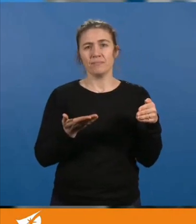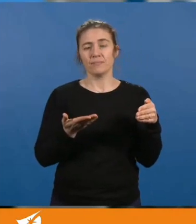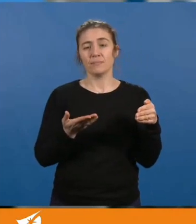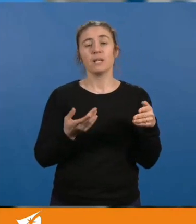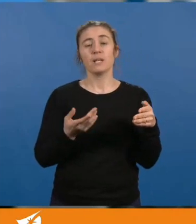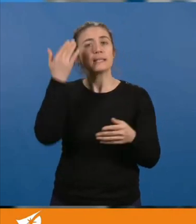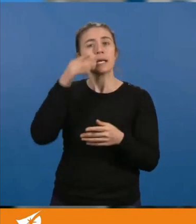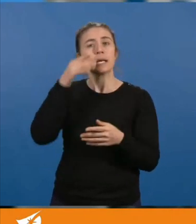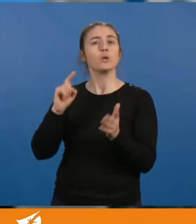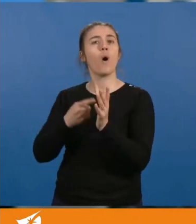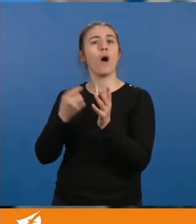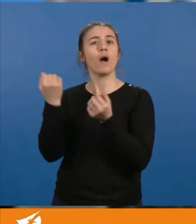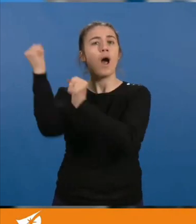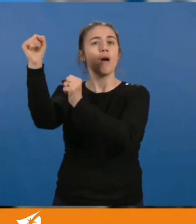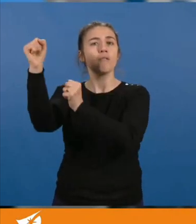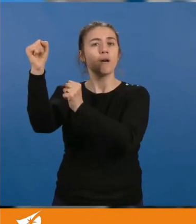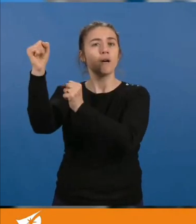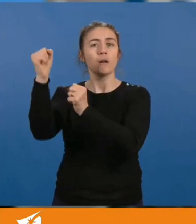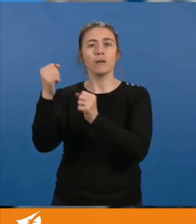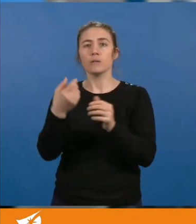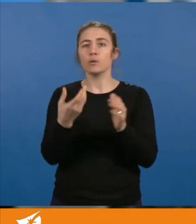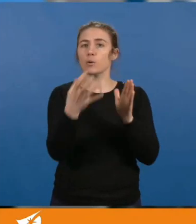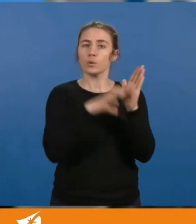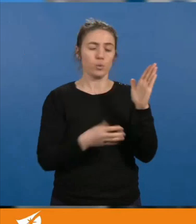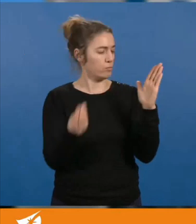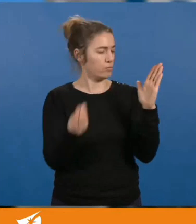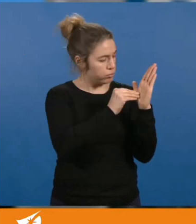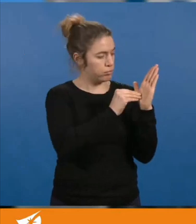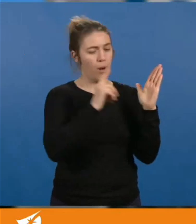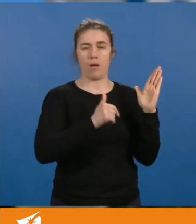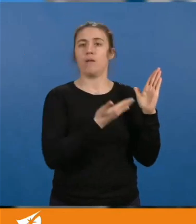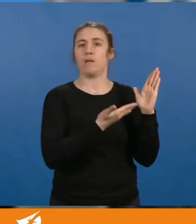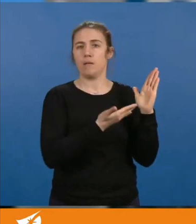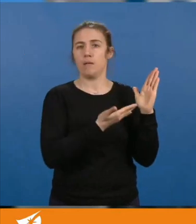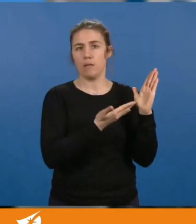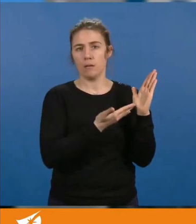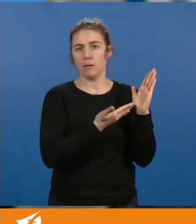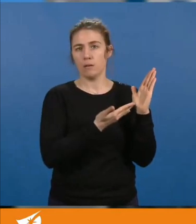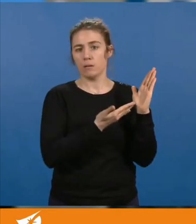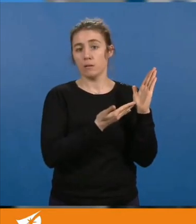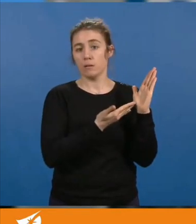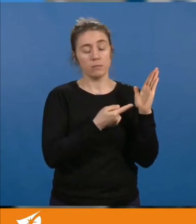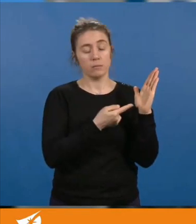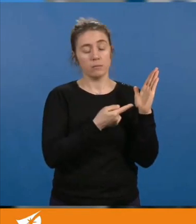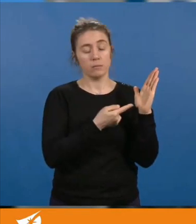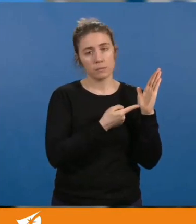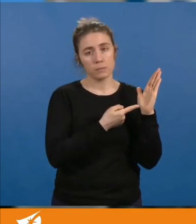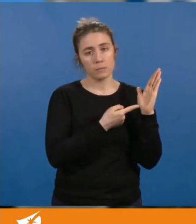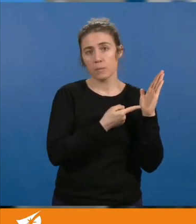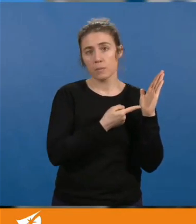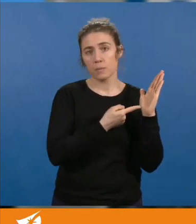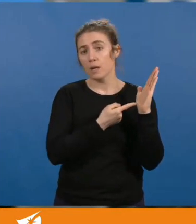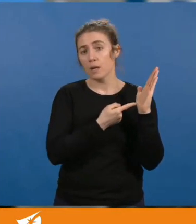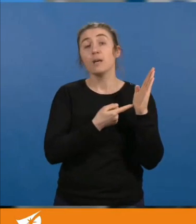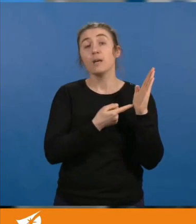droit de grève est quelque chose qui est constitutionnel, et que, effectivement, les conséquences du fait qu'on ne